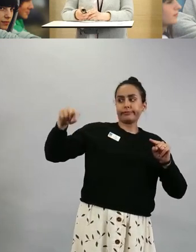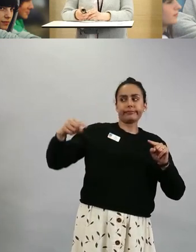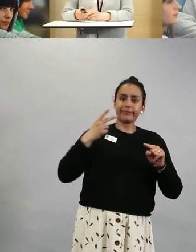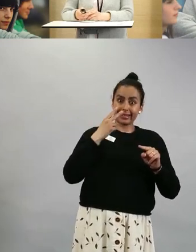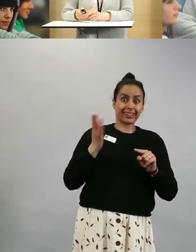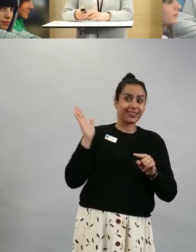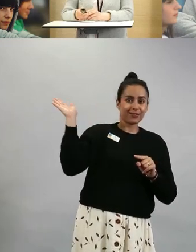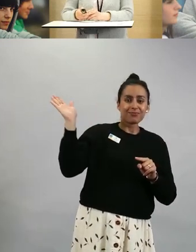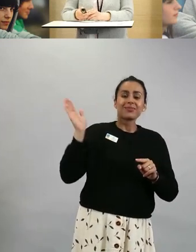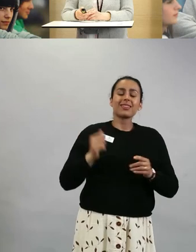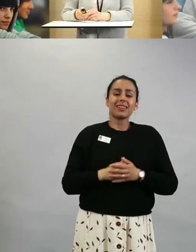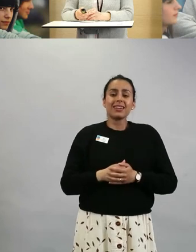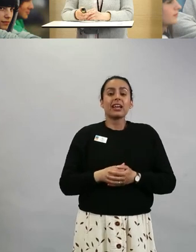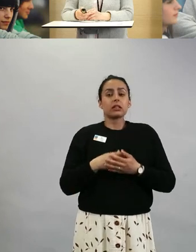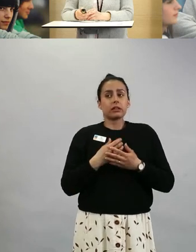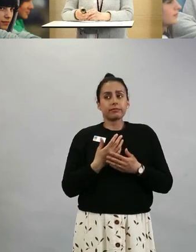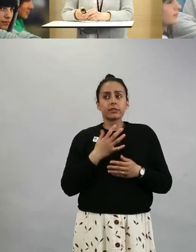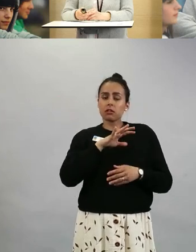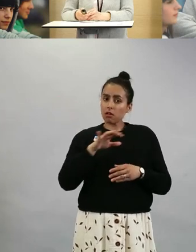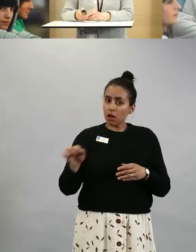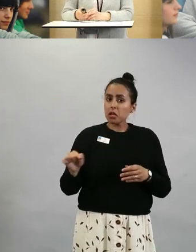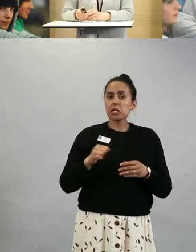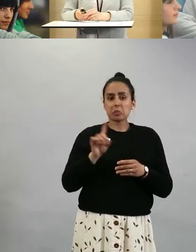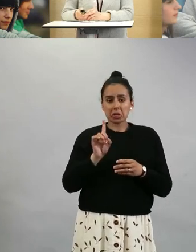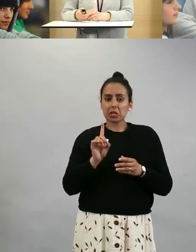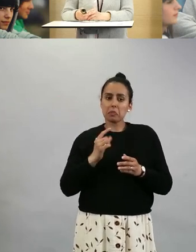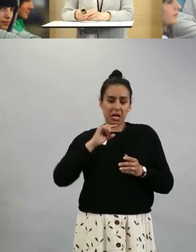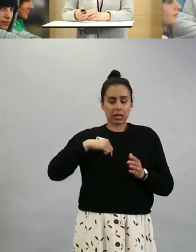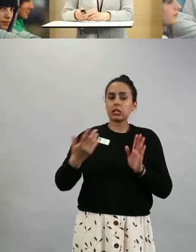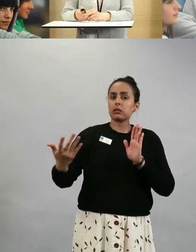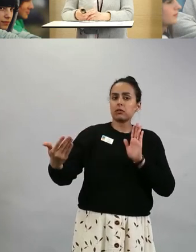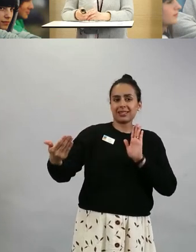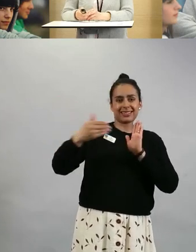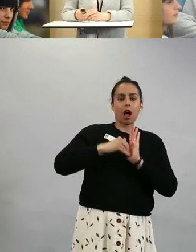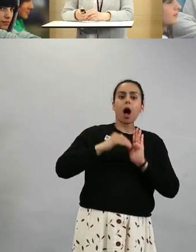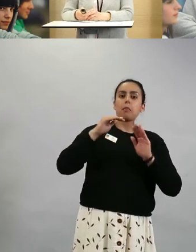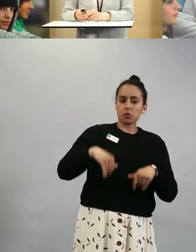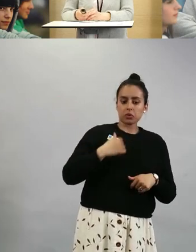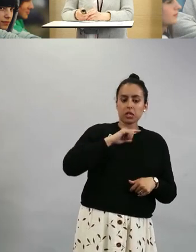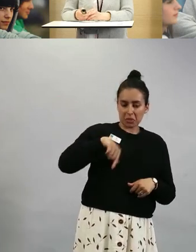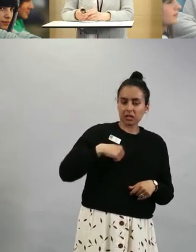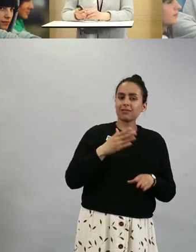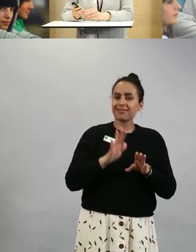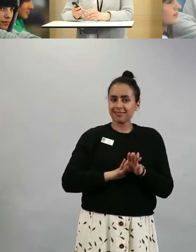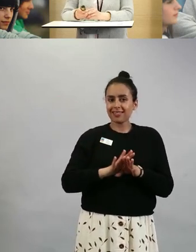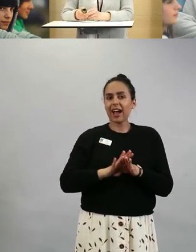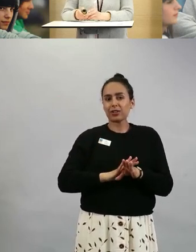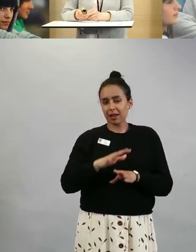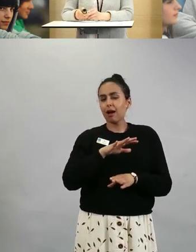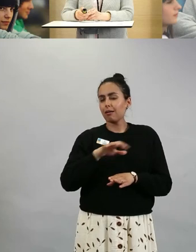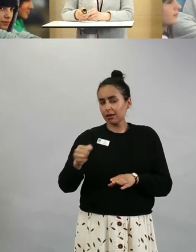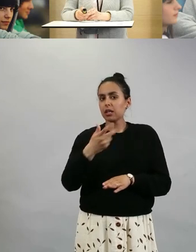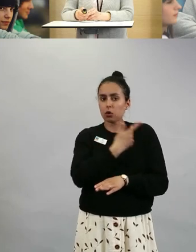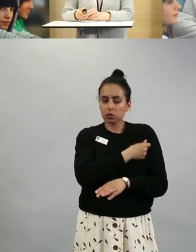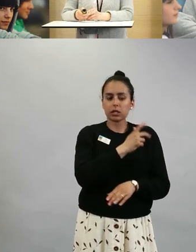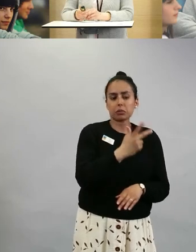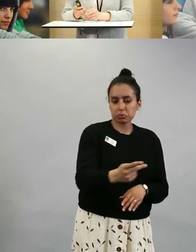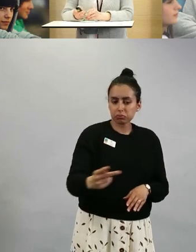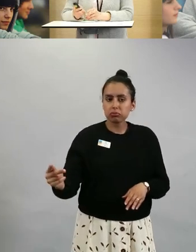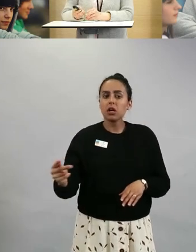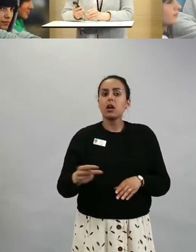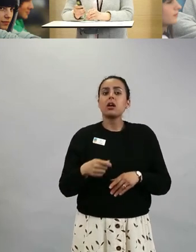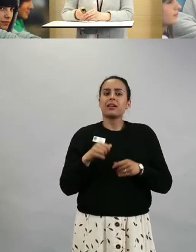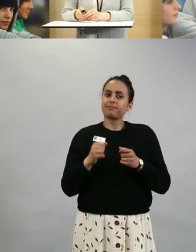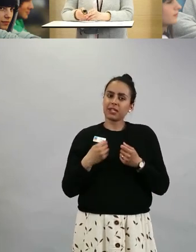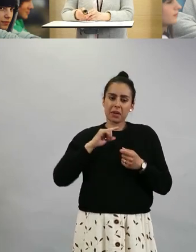rokotteet, jotka maahan tulee, hyvin nopeasti ne myös rokotetaan. Ja tahti on tässä kiihtynyt. Tässä